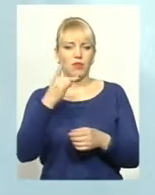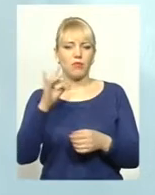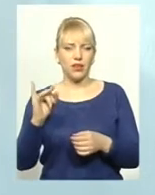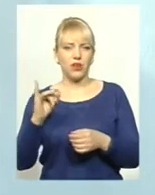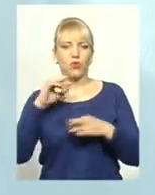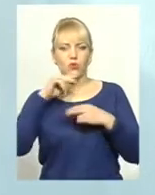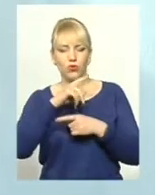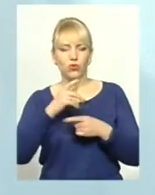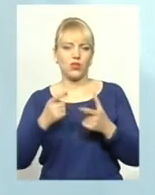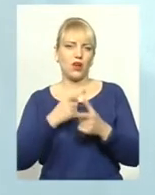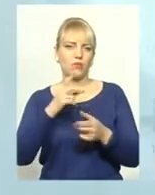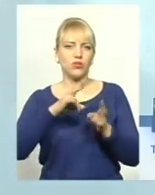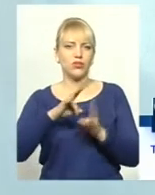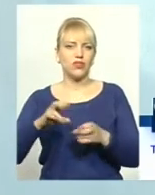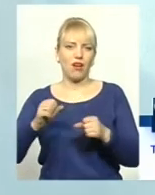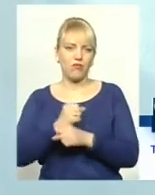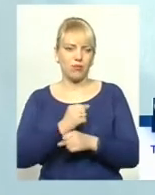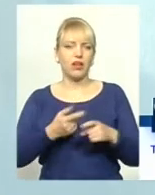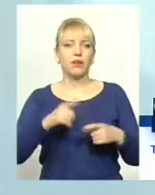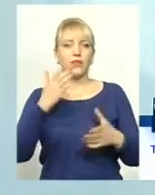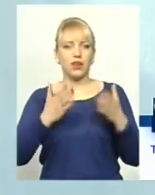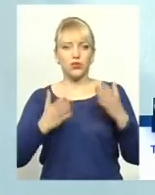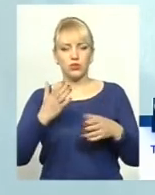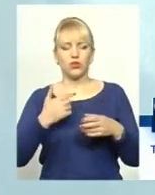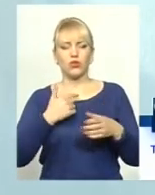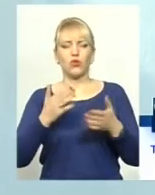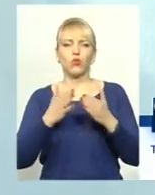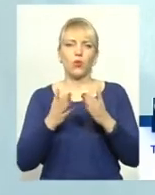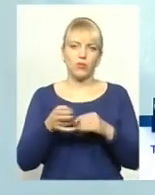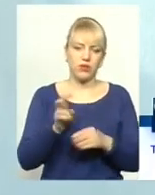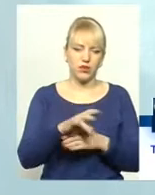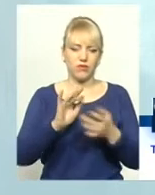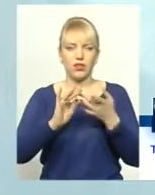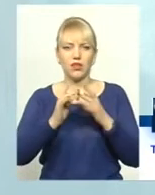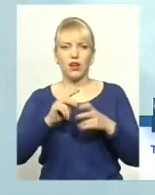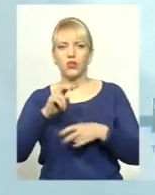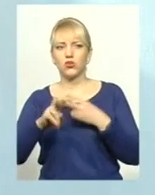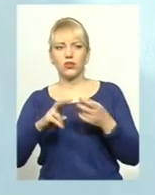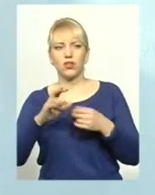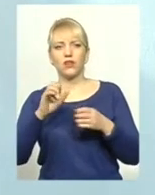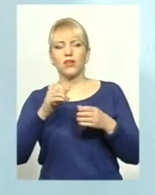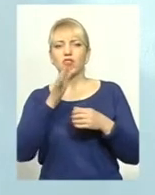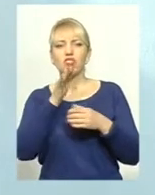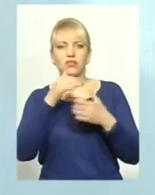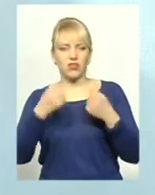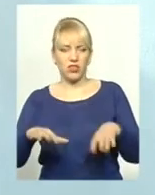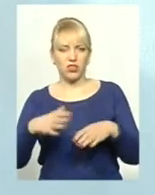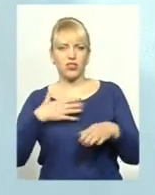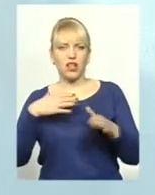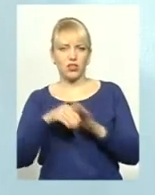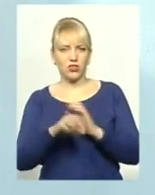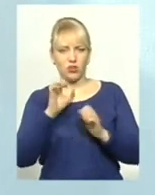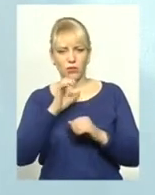тварина. Коли людина починає приходити додому, в інтернеті це дуже довго все шукати, втрачається час, собака загине. Того дуже просимо. 102,